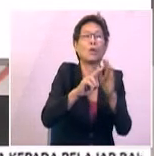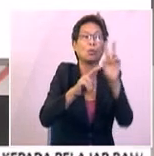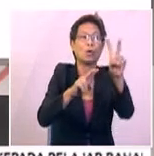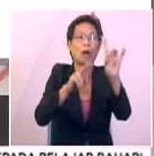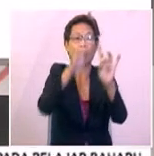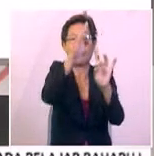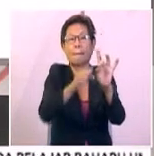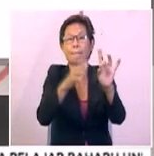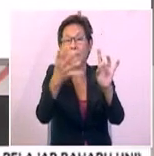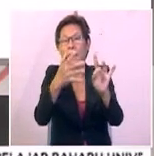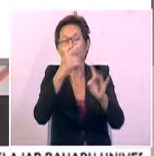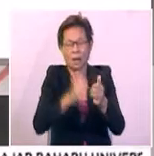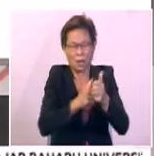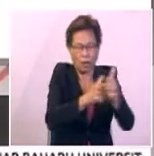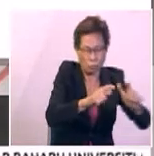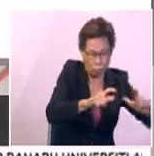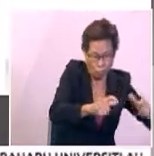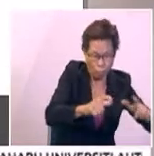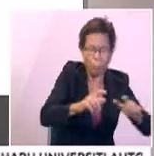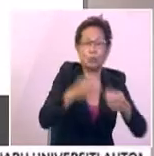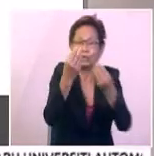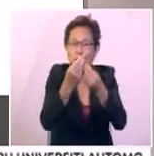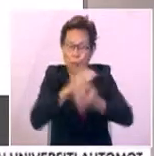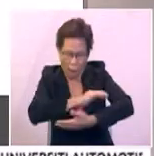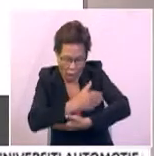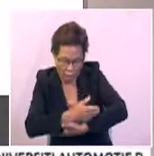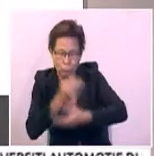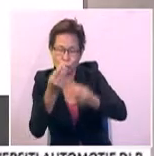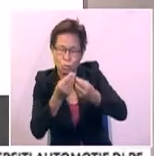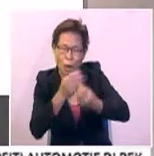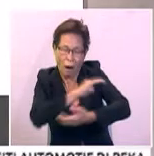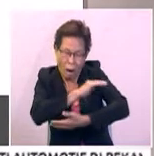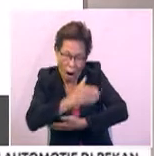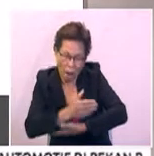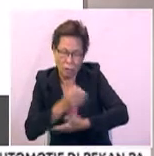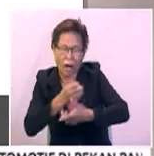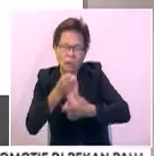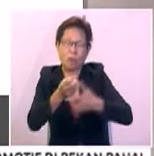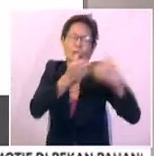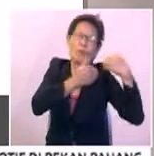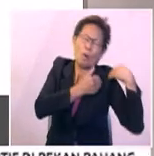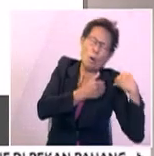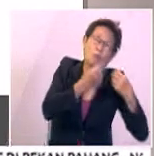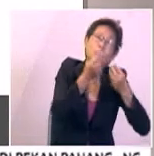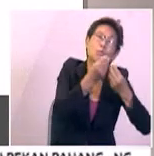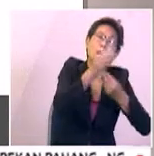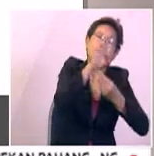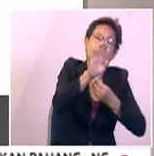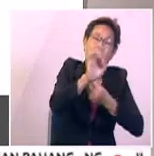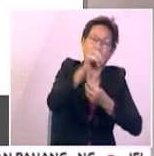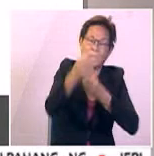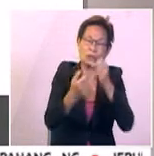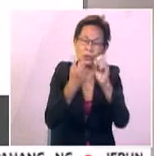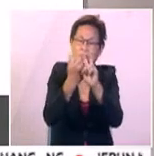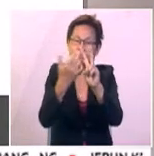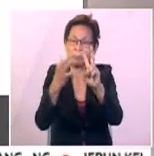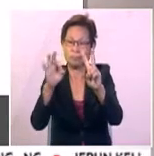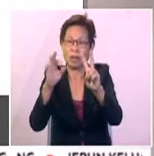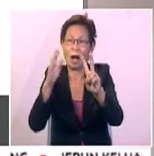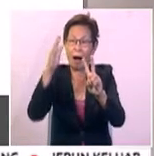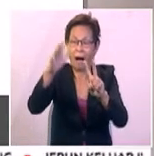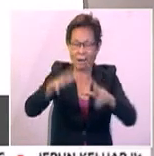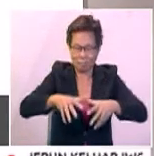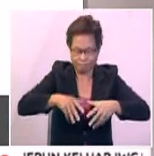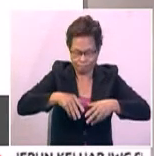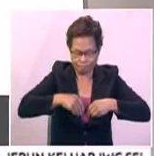berdasarkan kategori merangkumi bilangan anak atau tanggungan dan jumlah nilai BSH 2019 yang akan diterima.